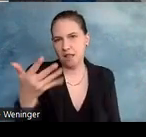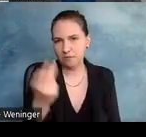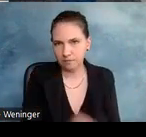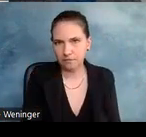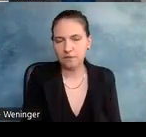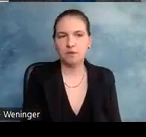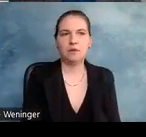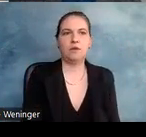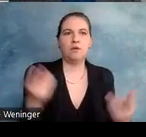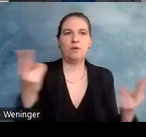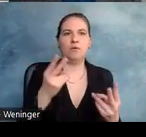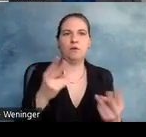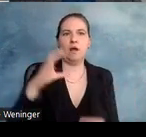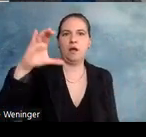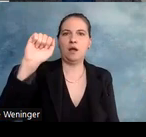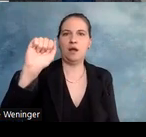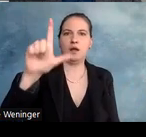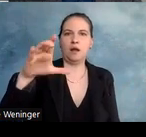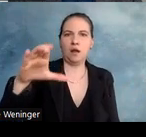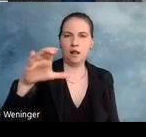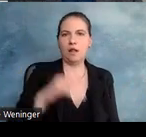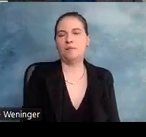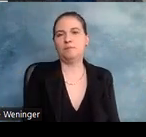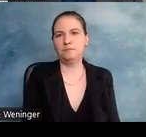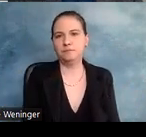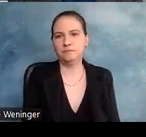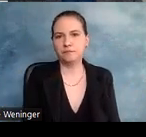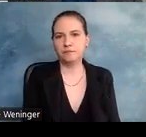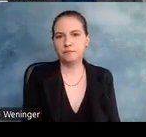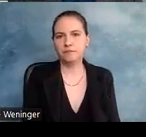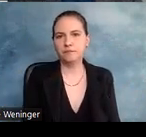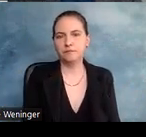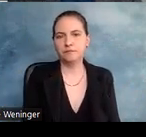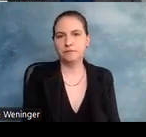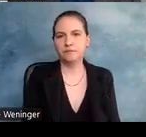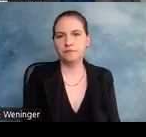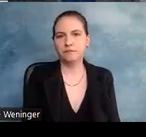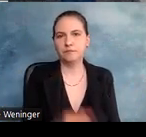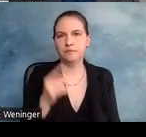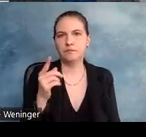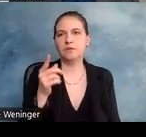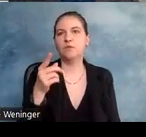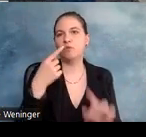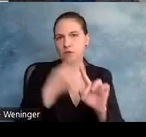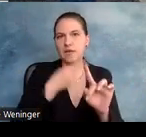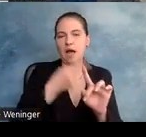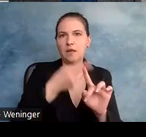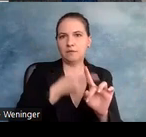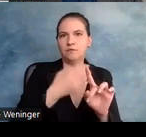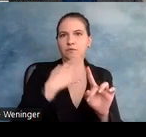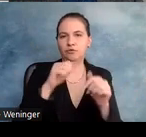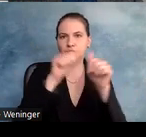Kalk bei LibreOffice, wo man die Zahlen hat, die